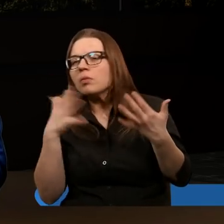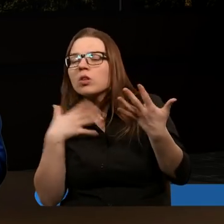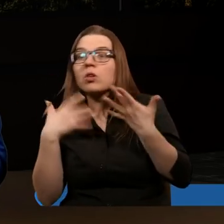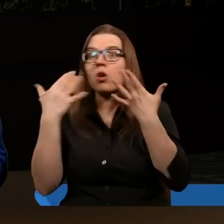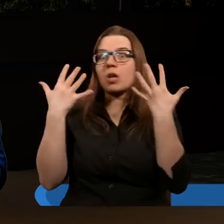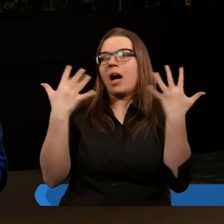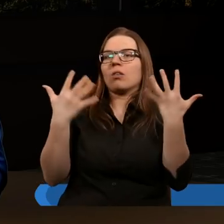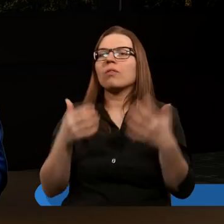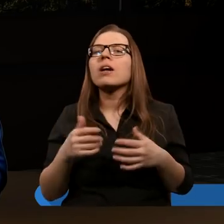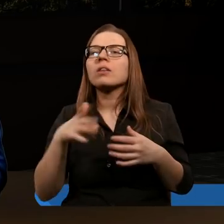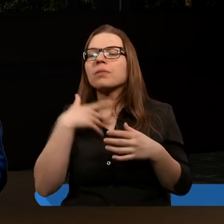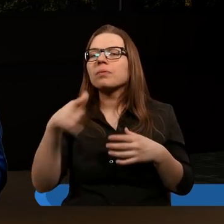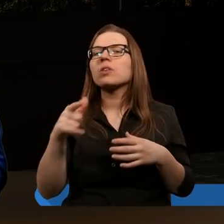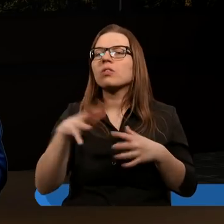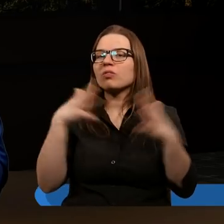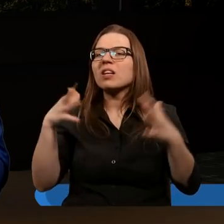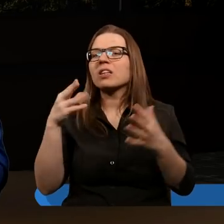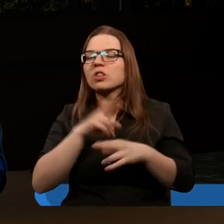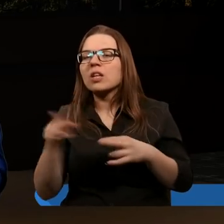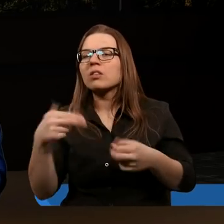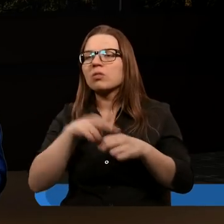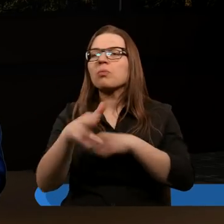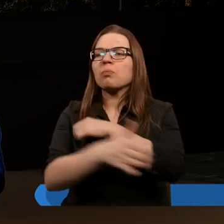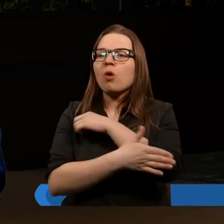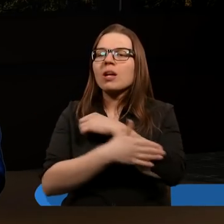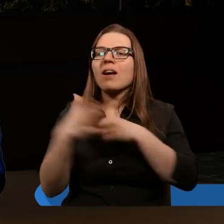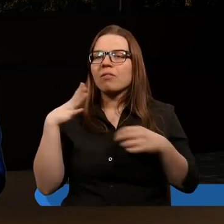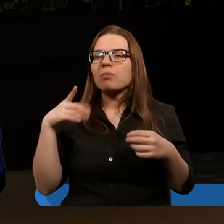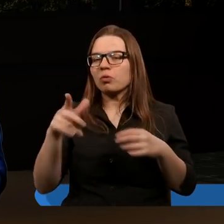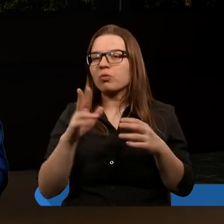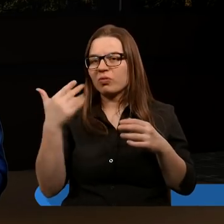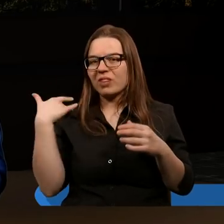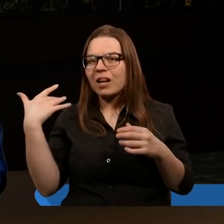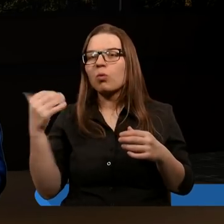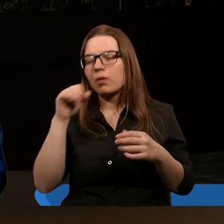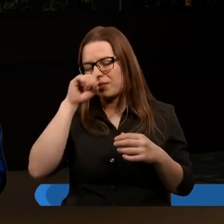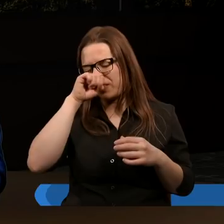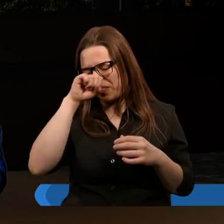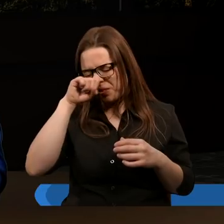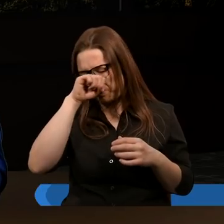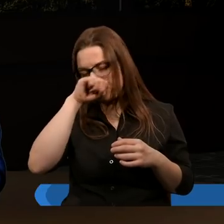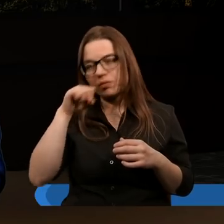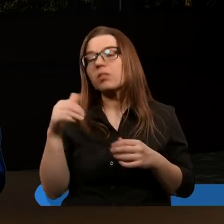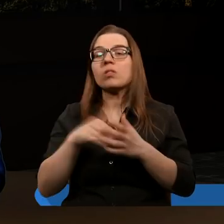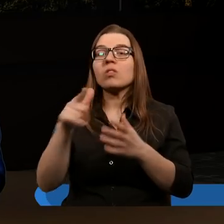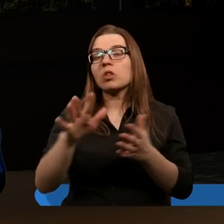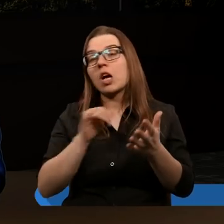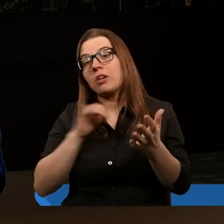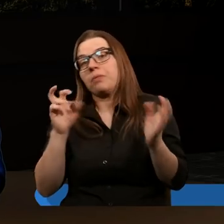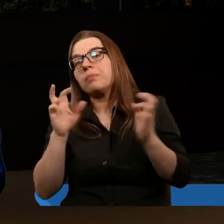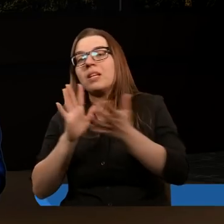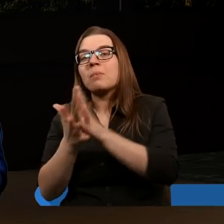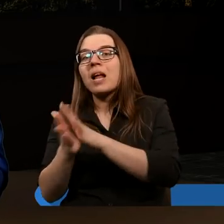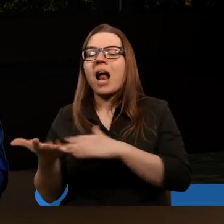sytuowana większość rzeczy, które były podstawą właśnie w I, II wieku, tak, chrześcijaństwa właśnie one się zmieniły.